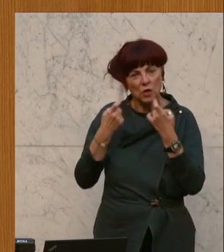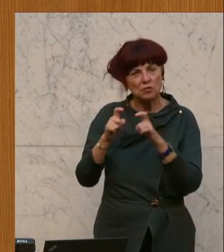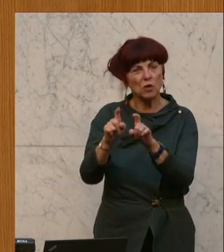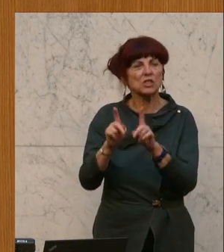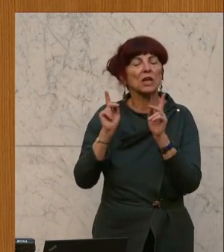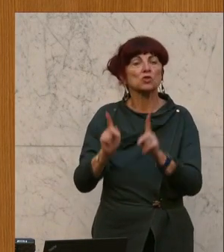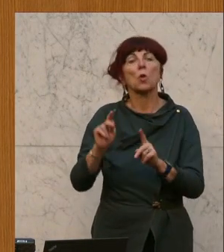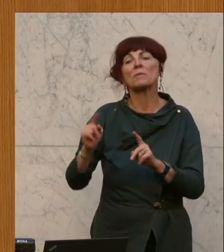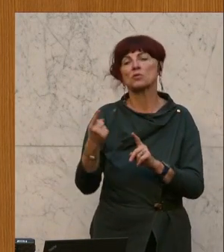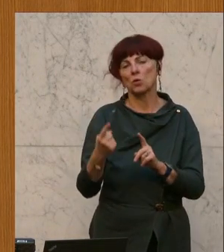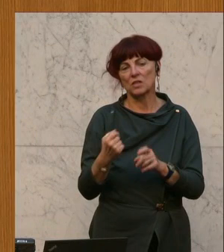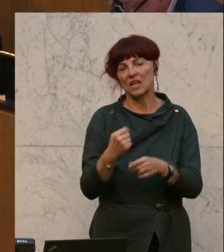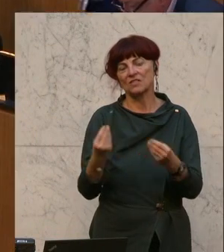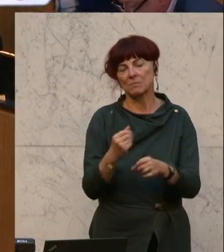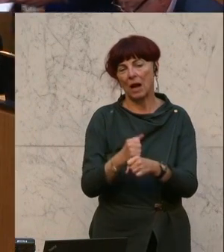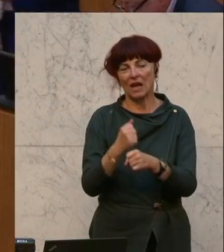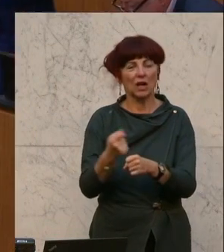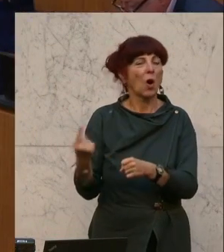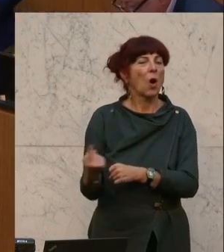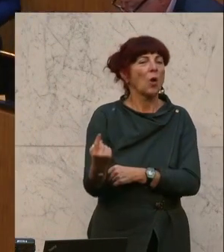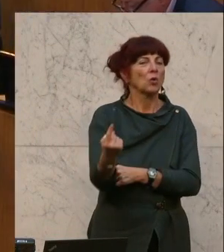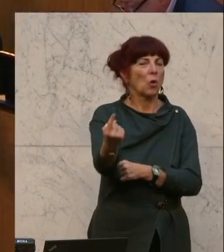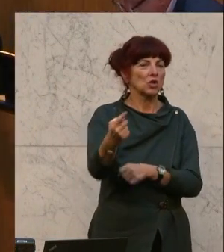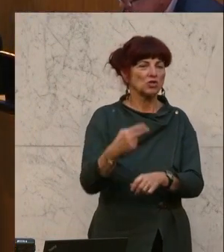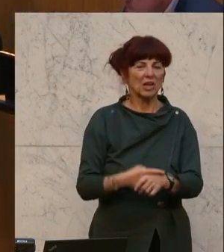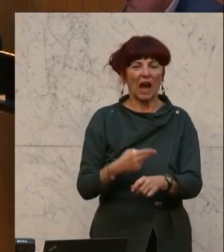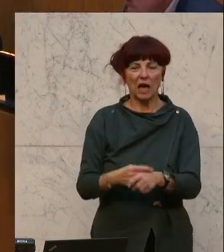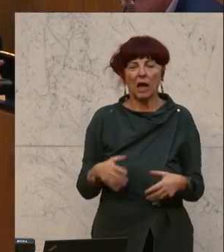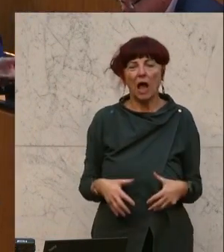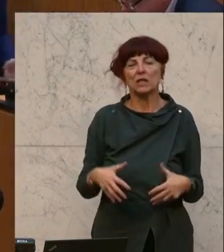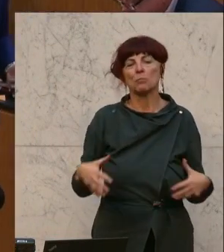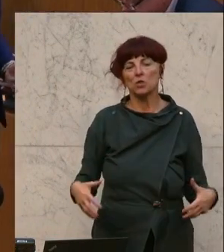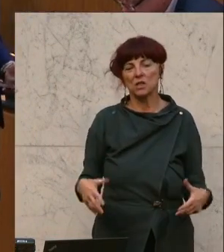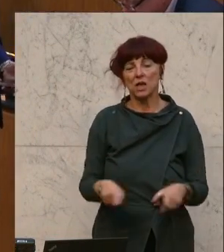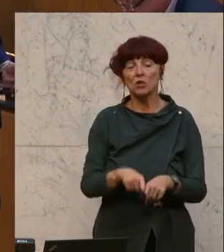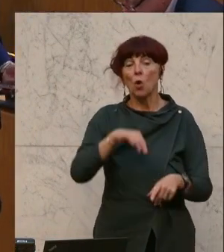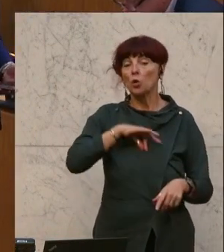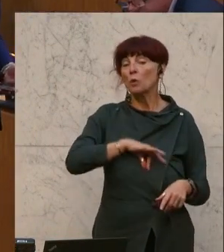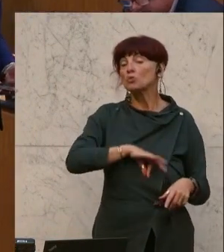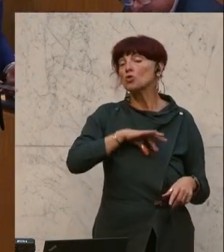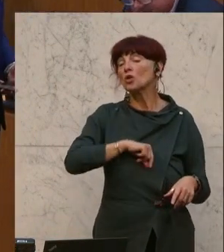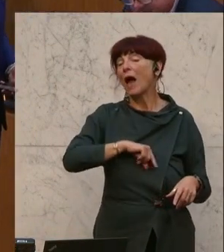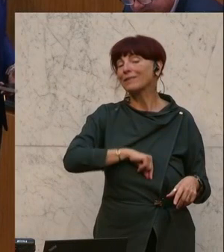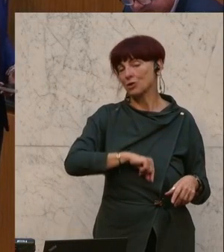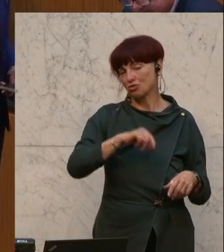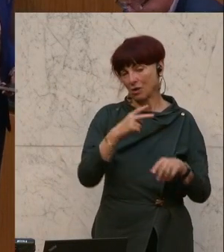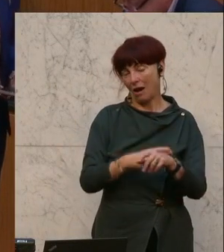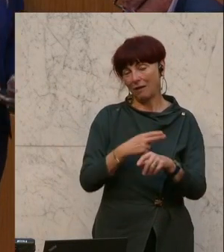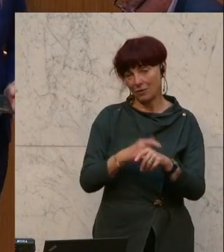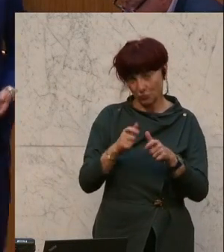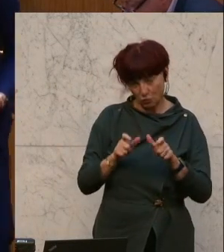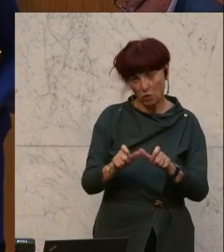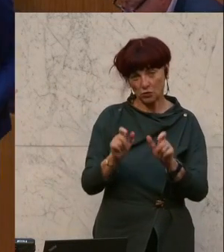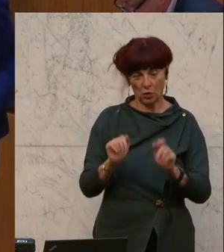Präventionsmaßnahmen bei chronischen Erkrankungen wie Adipositas-Übergewicht oder auch psychiatrischen Erkrankungen. Die Zahl der gesunken